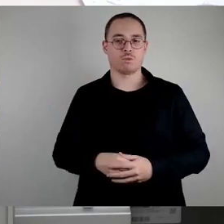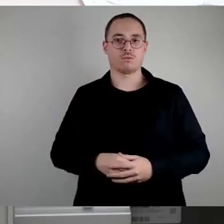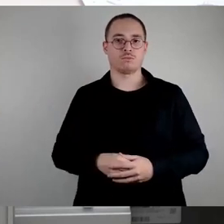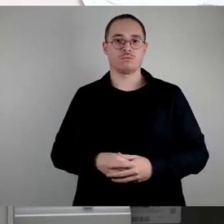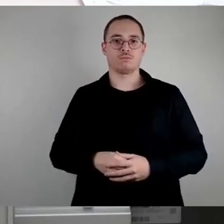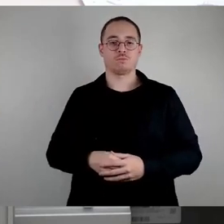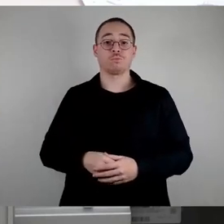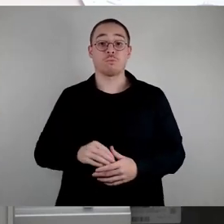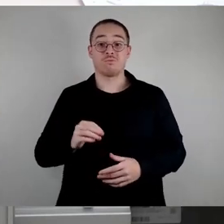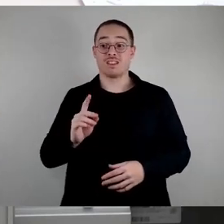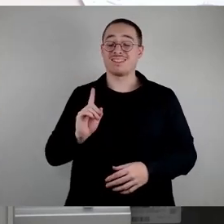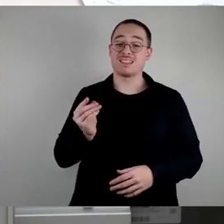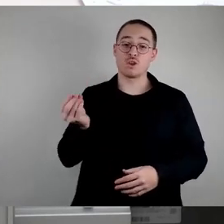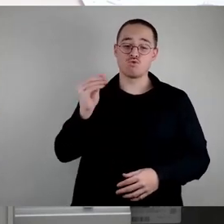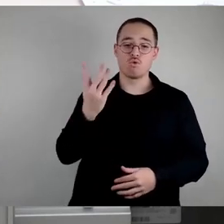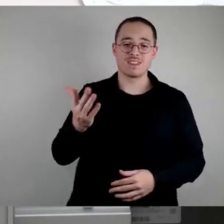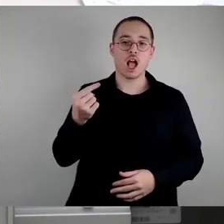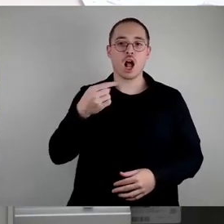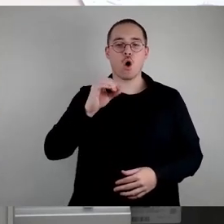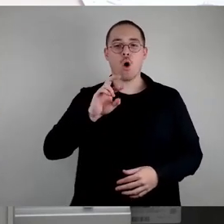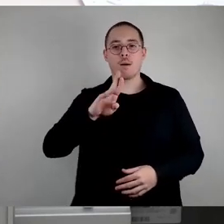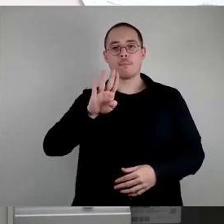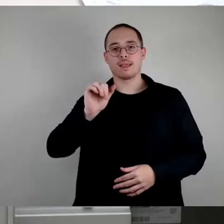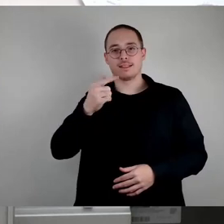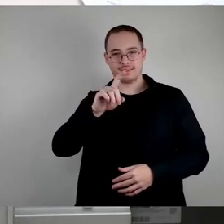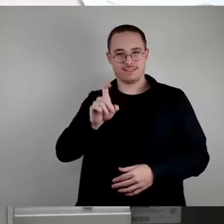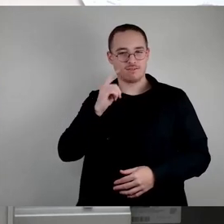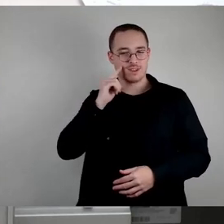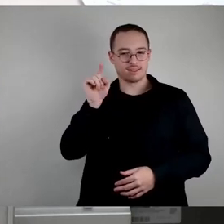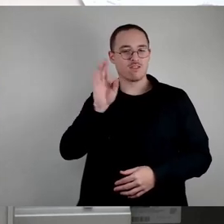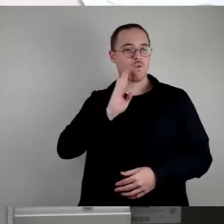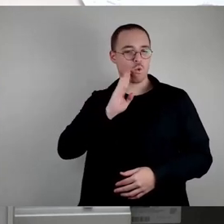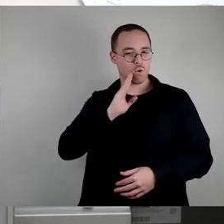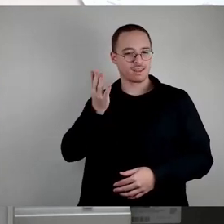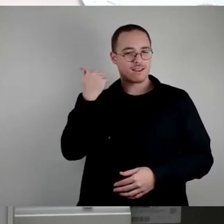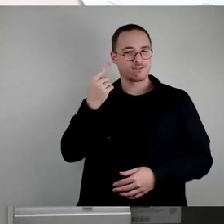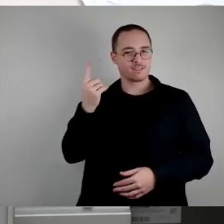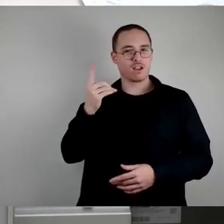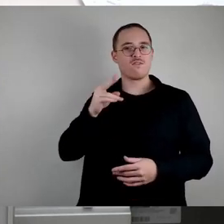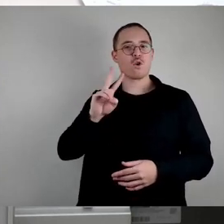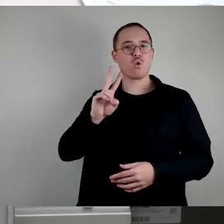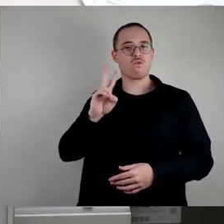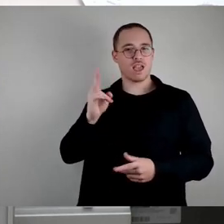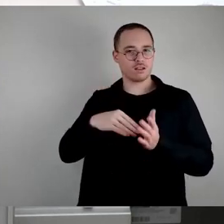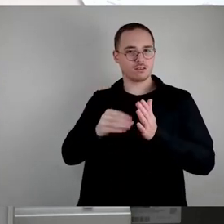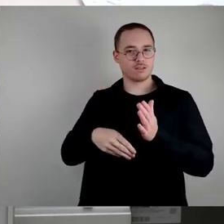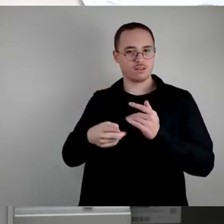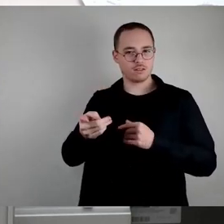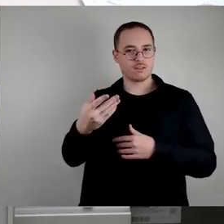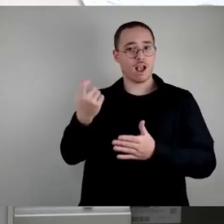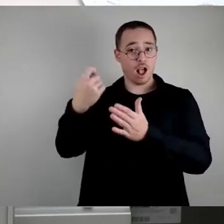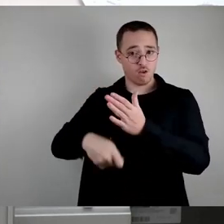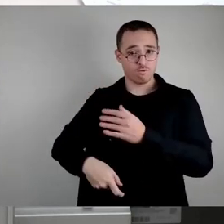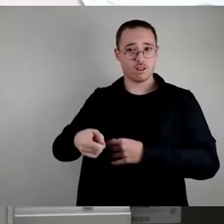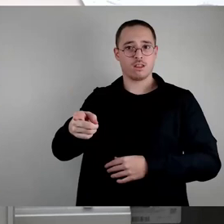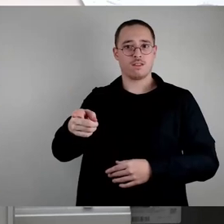Gurbitz über diese Wohnung, die wir jetzt gerade mit unserem Vonovia-Deal gekauft haben und über dort jede Menge in Zukunft